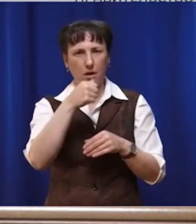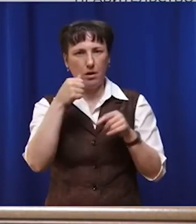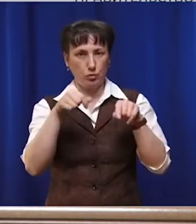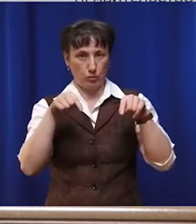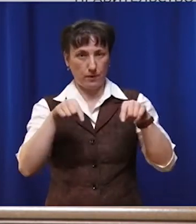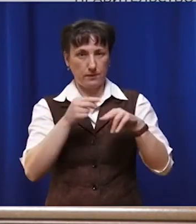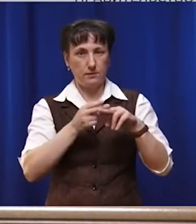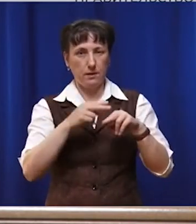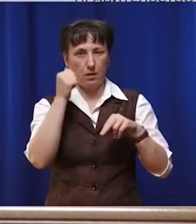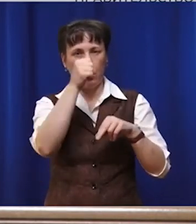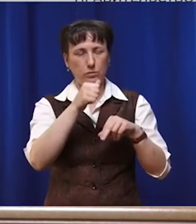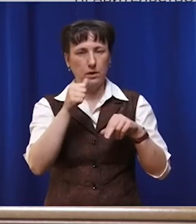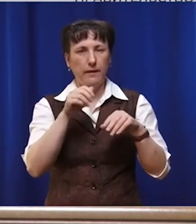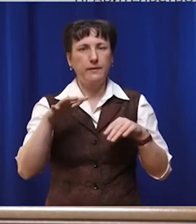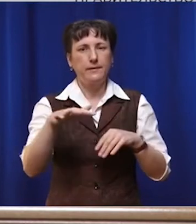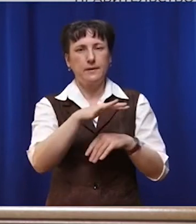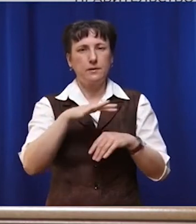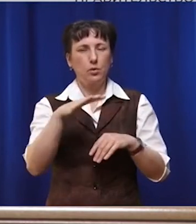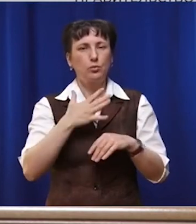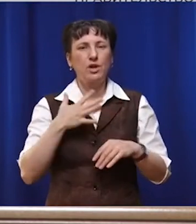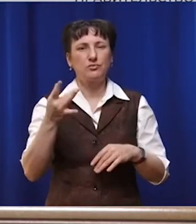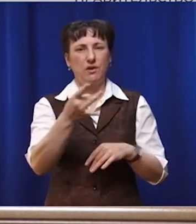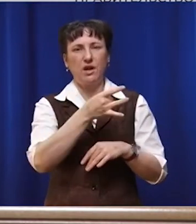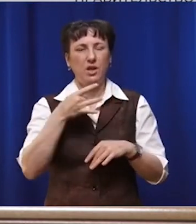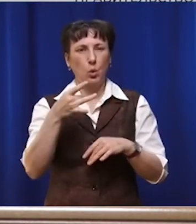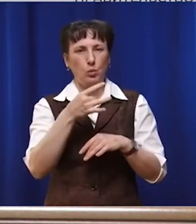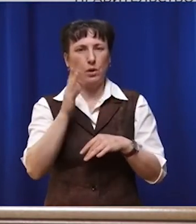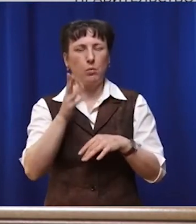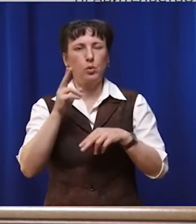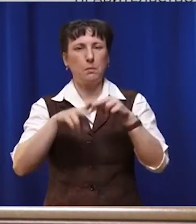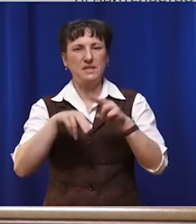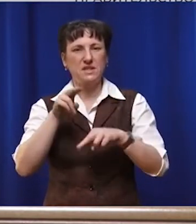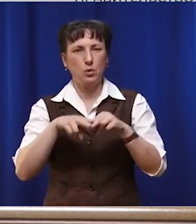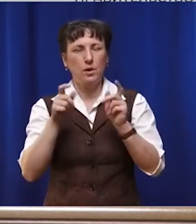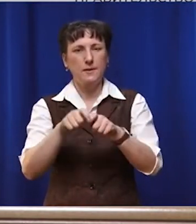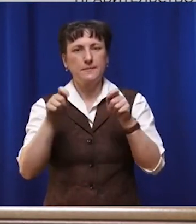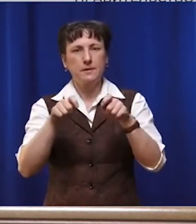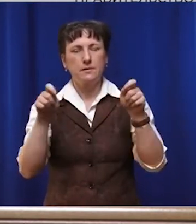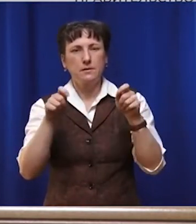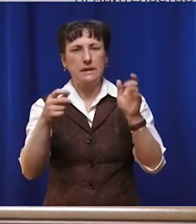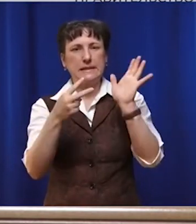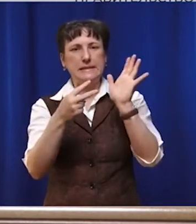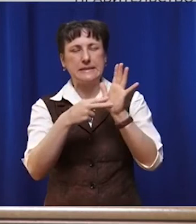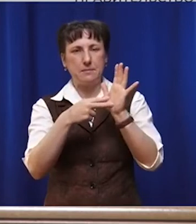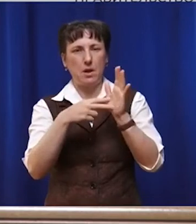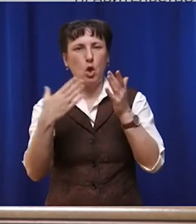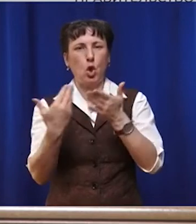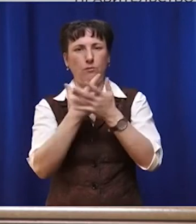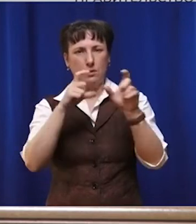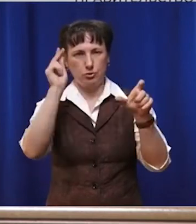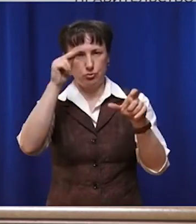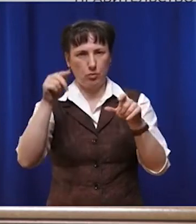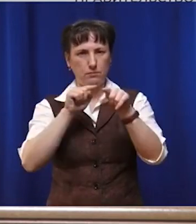текущем году на территории нашего региона будут построены введены в эксплуатацию семь новых школ